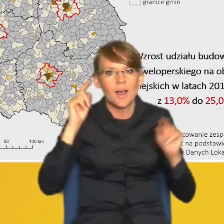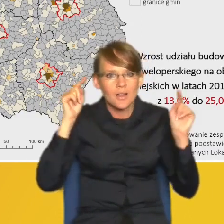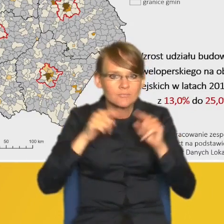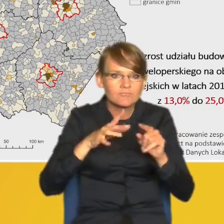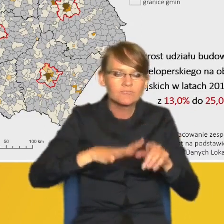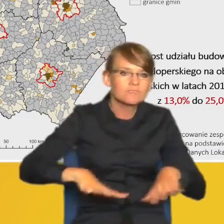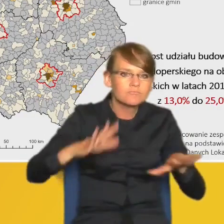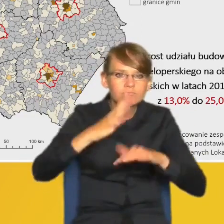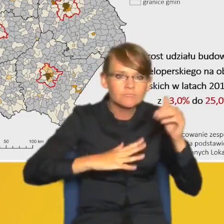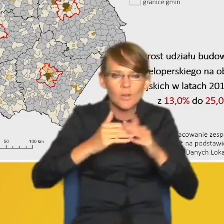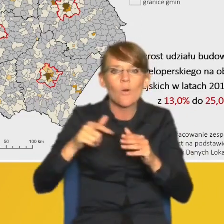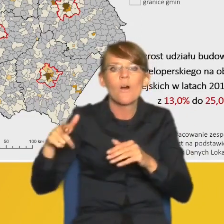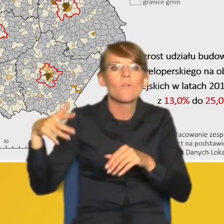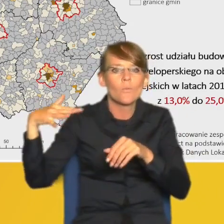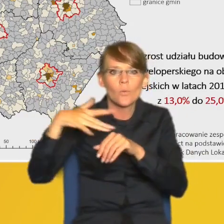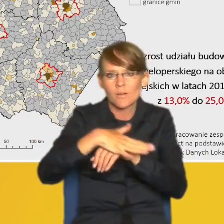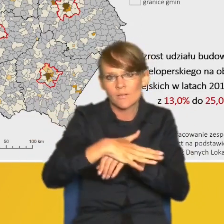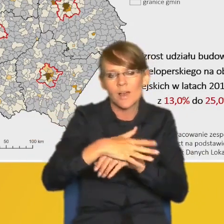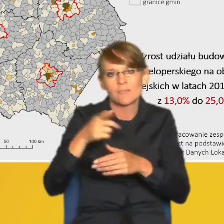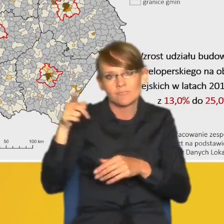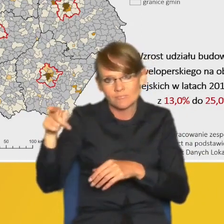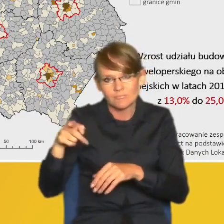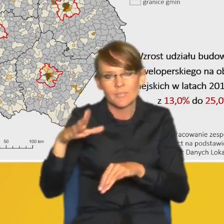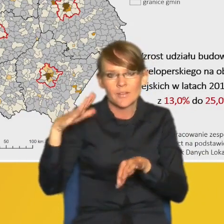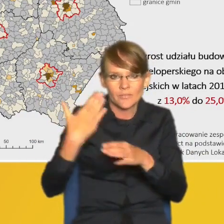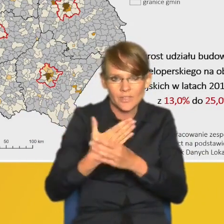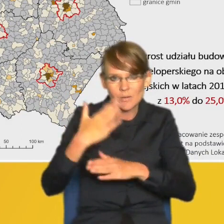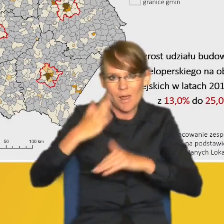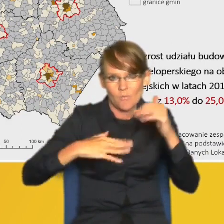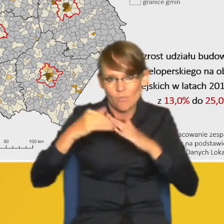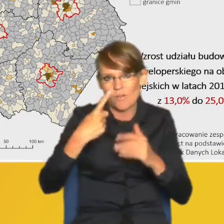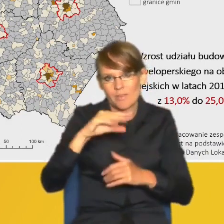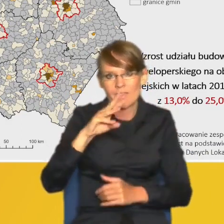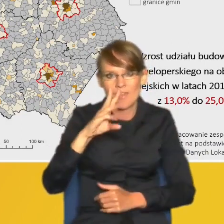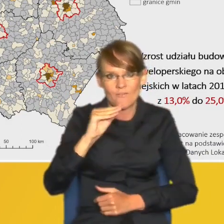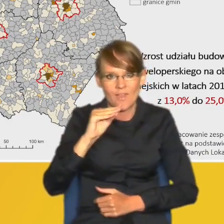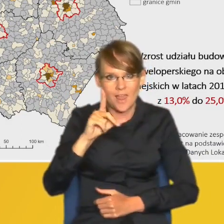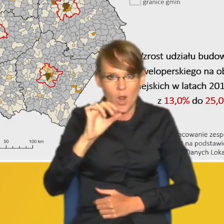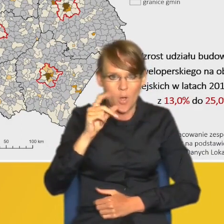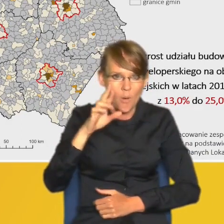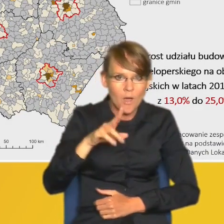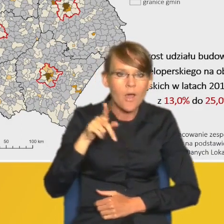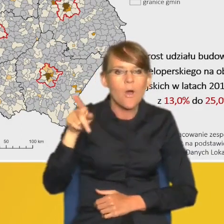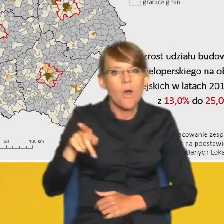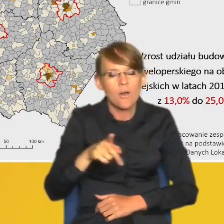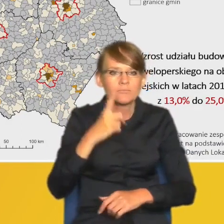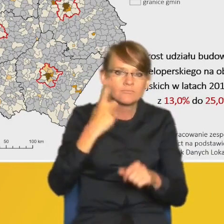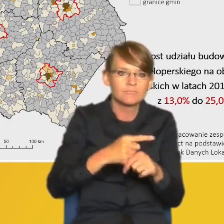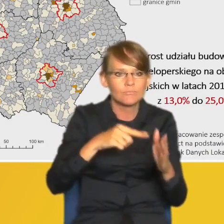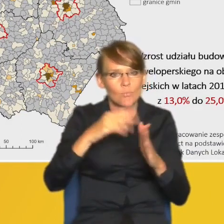determinują inwestycje deweloperskie. Wydaje się to naturalnym, że właśnie te inwestycje